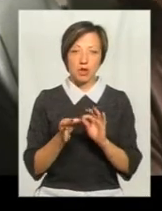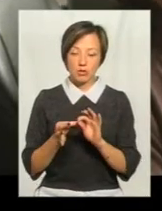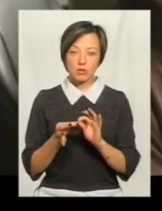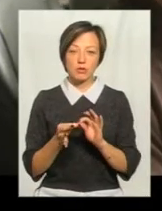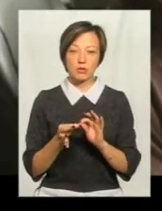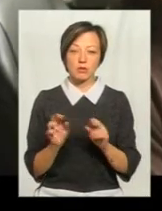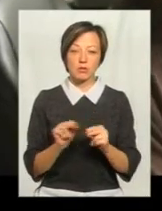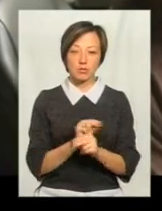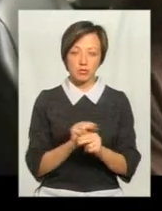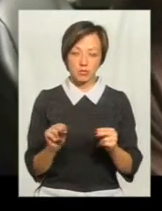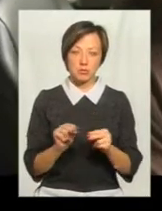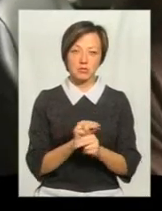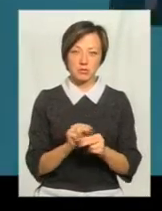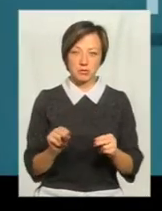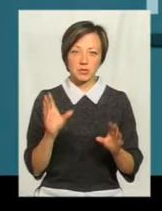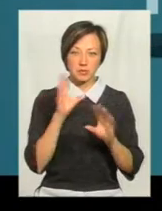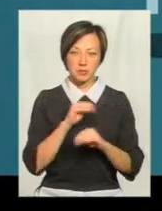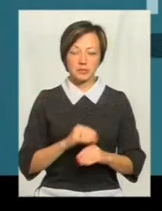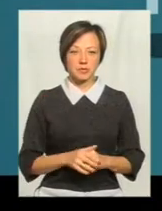неполадок, вони устраняються.